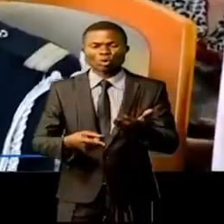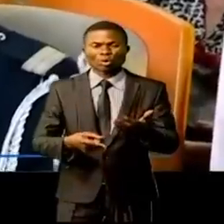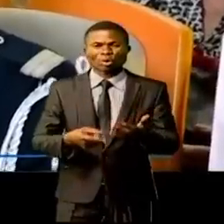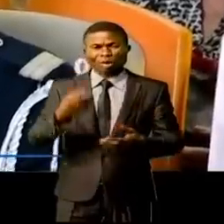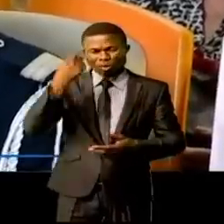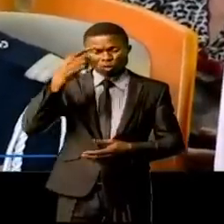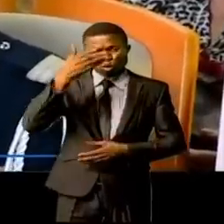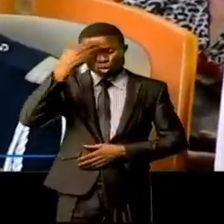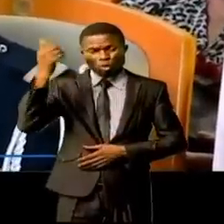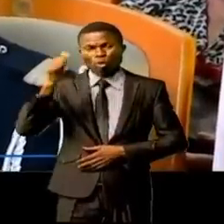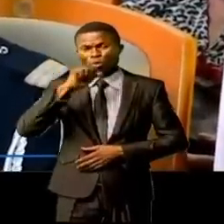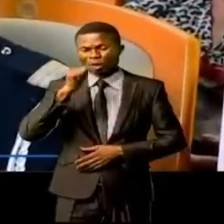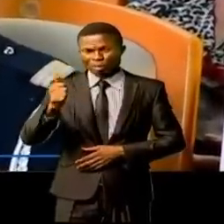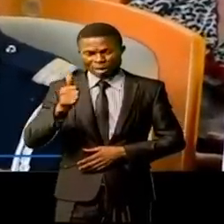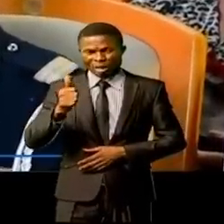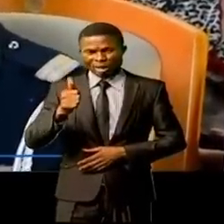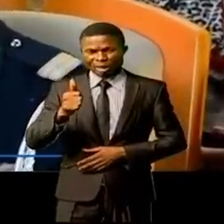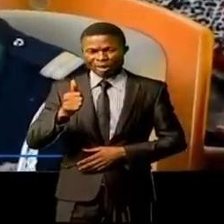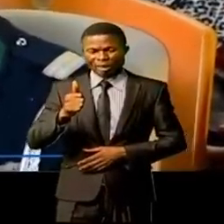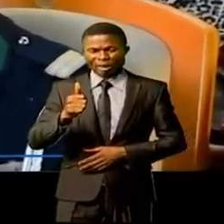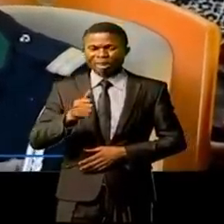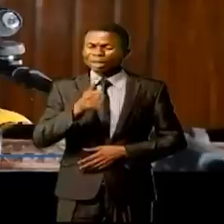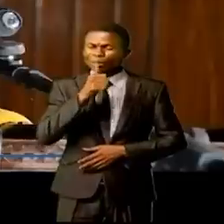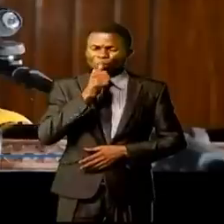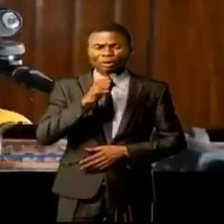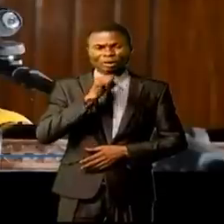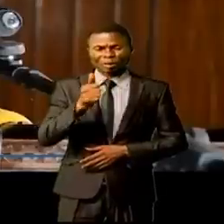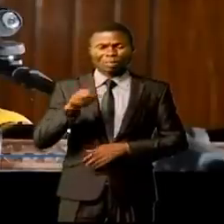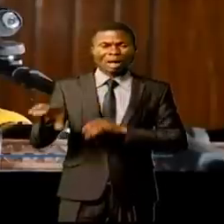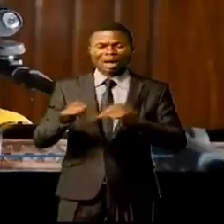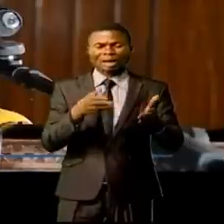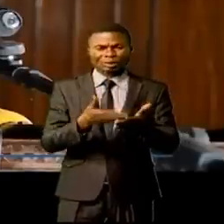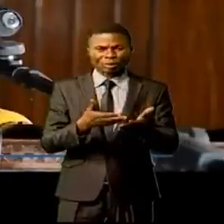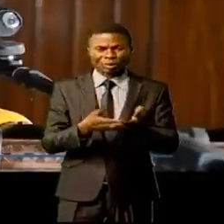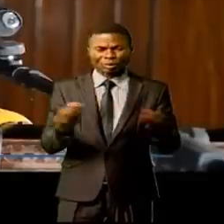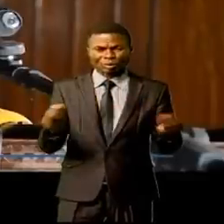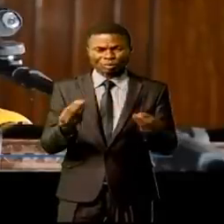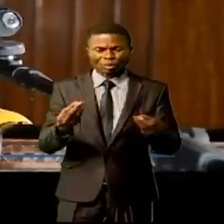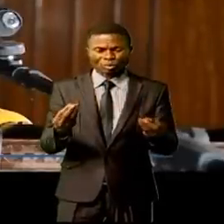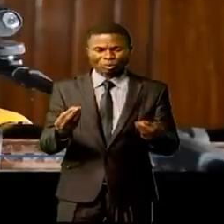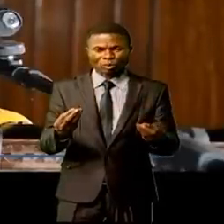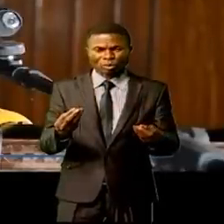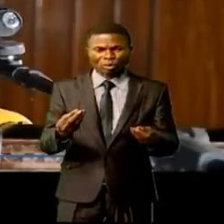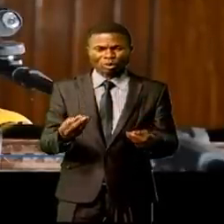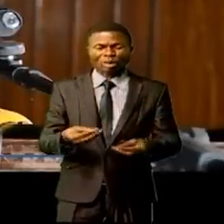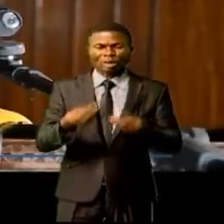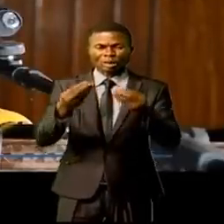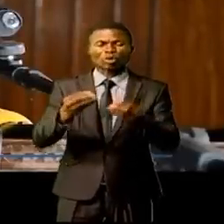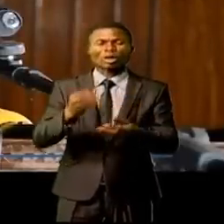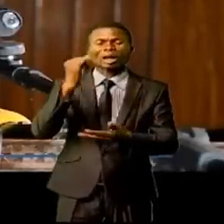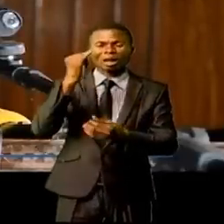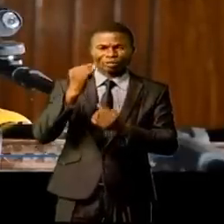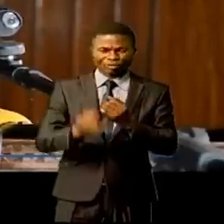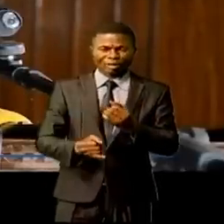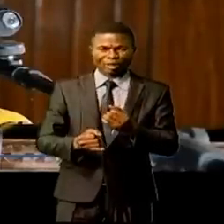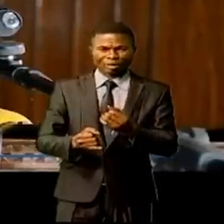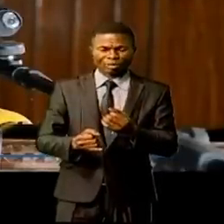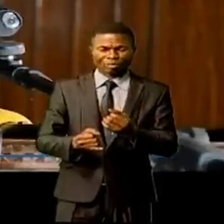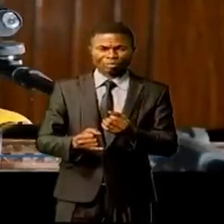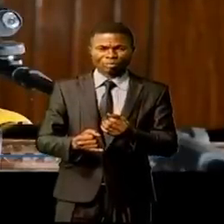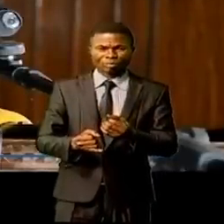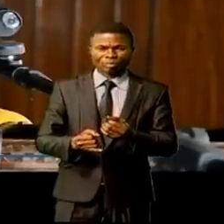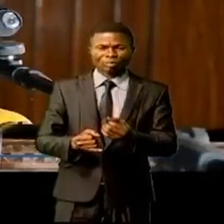passer sous silence cet événement afin de mettre un terme à cette